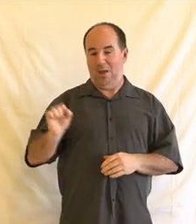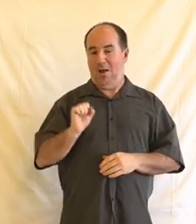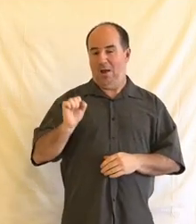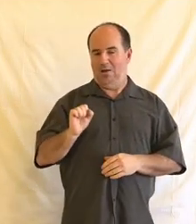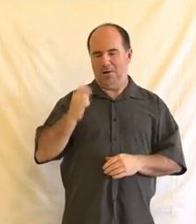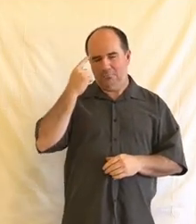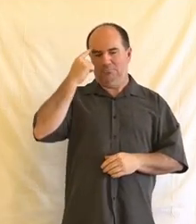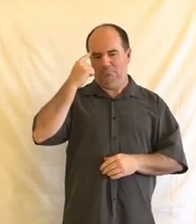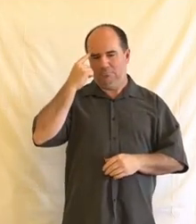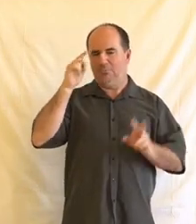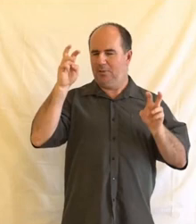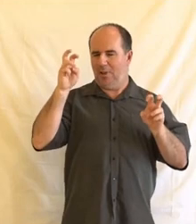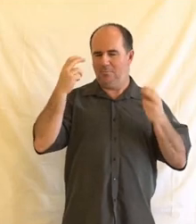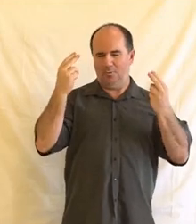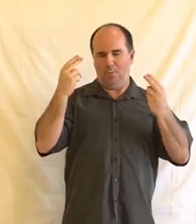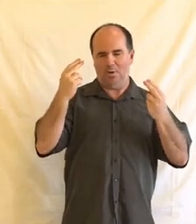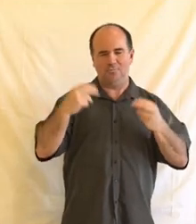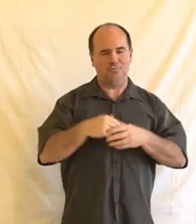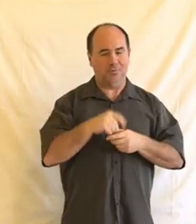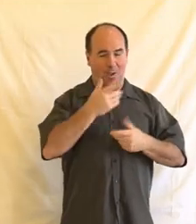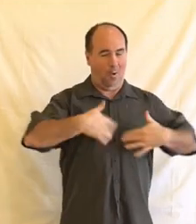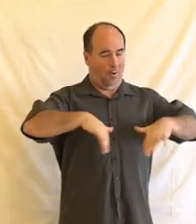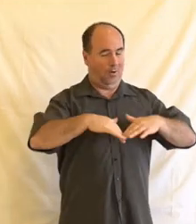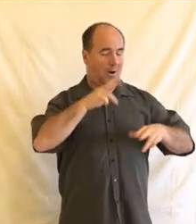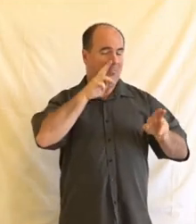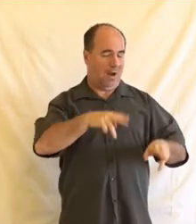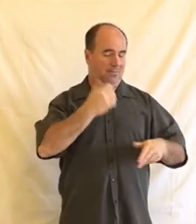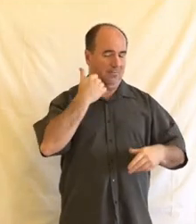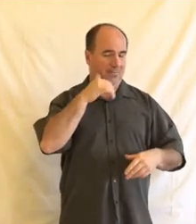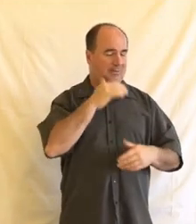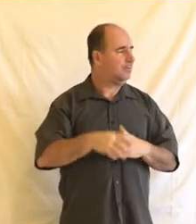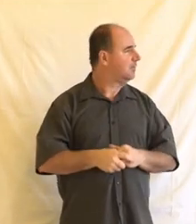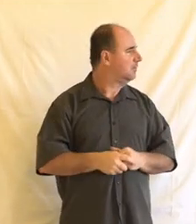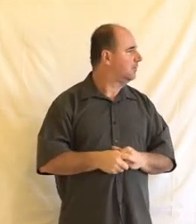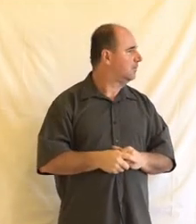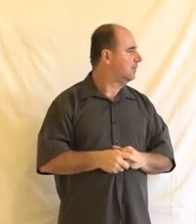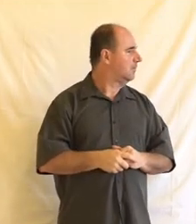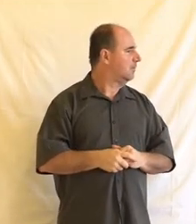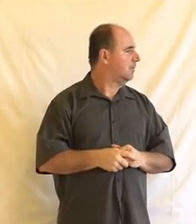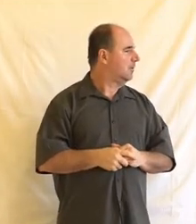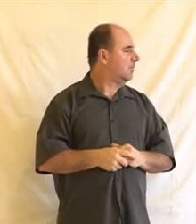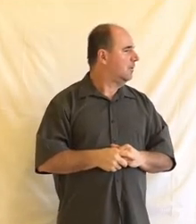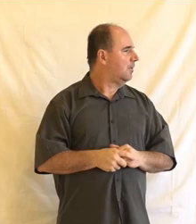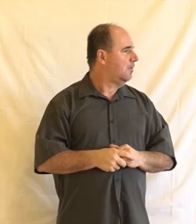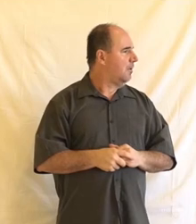je i vlastně půduřezové přes další agendy, které se v rámci rady probírají. Takže jeden